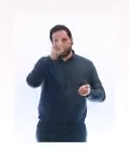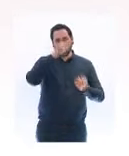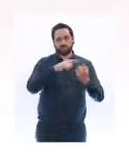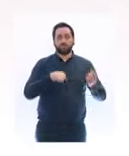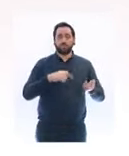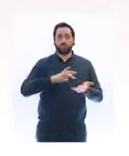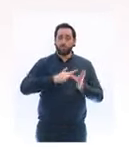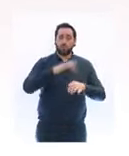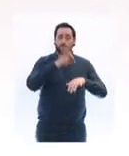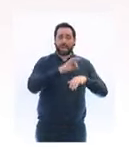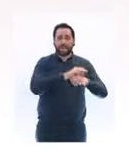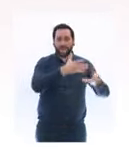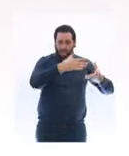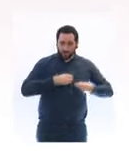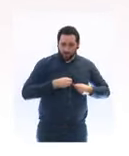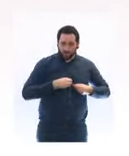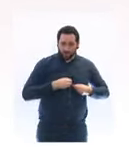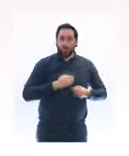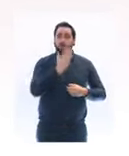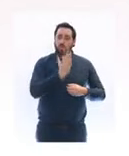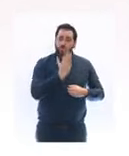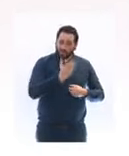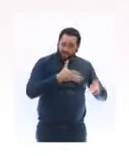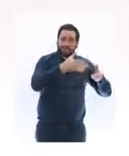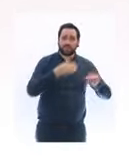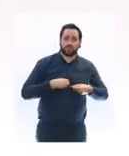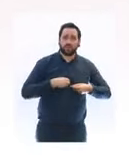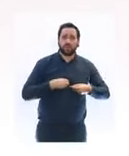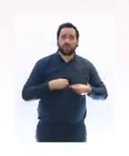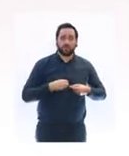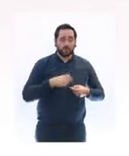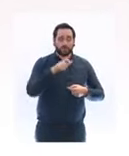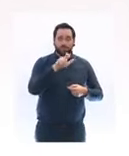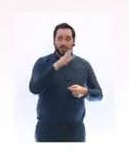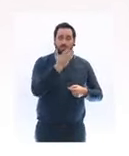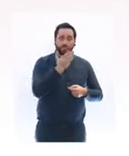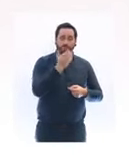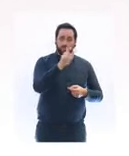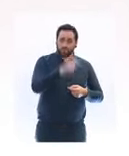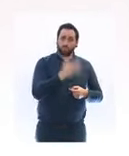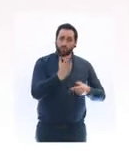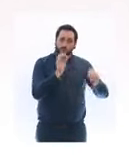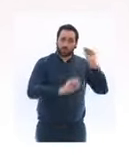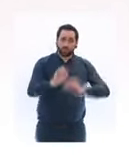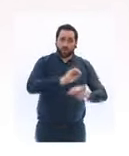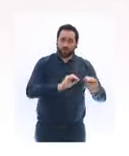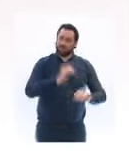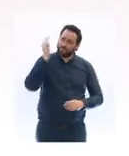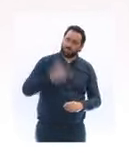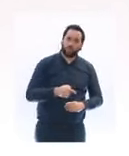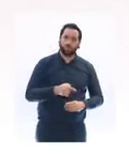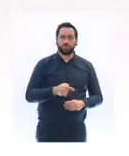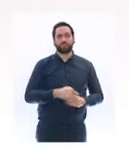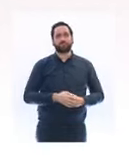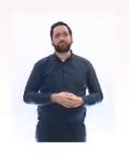en ont besoin, ne laisser personne sans prise en charge. Cela passe, une nouvelle fois, par un effort